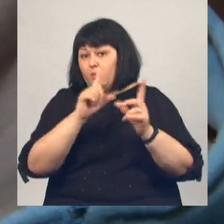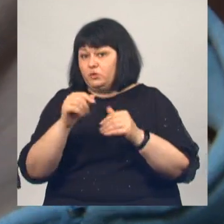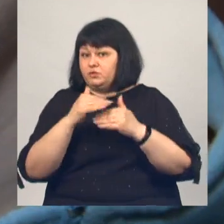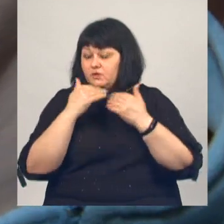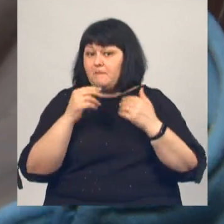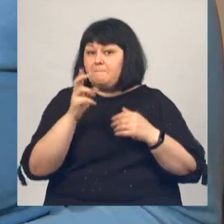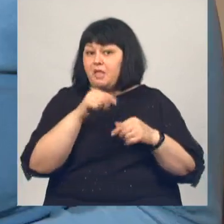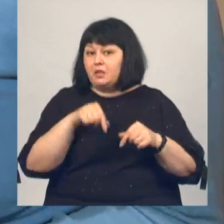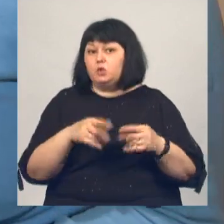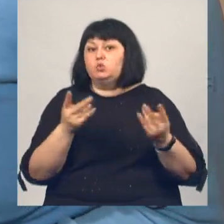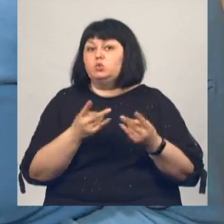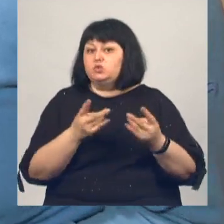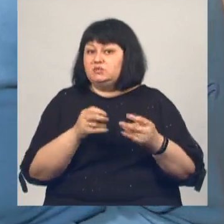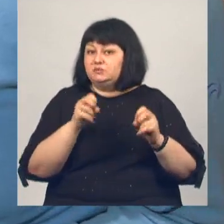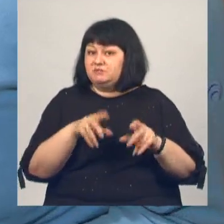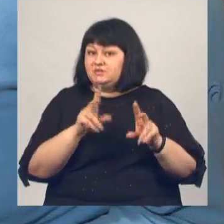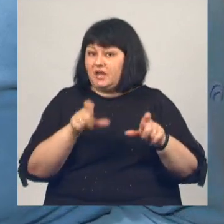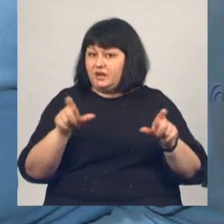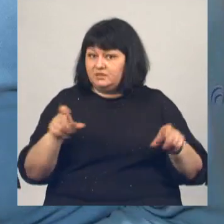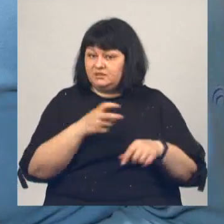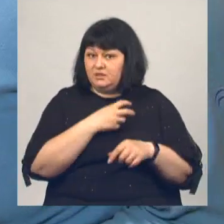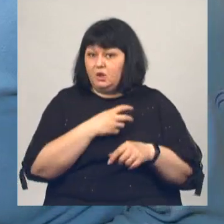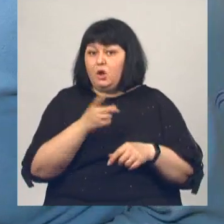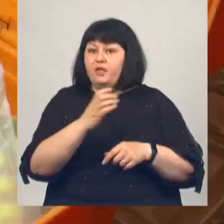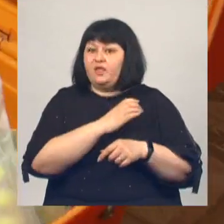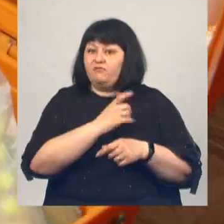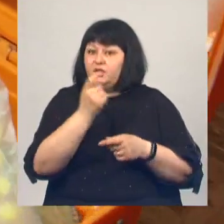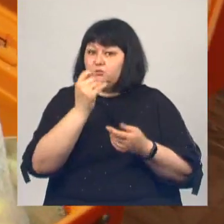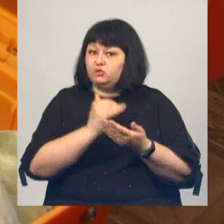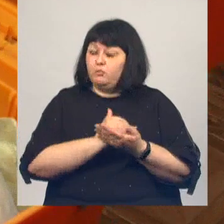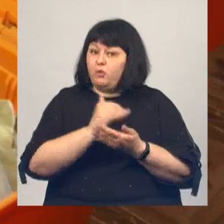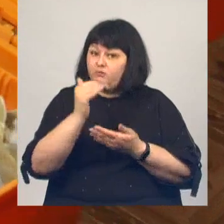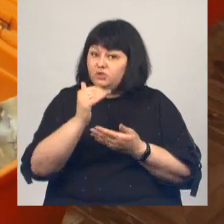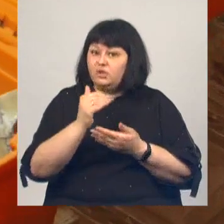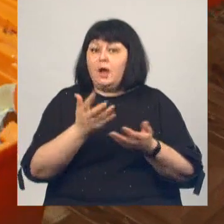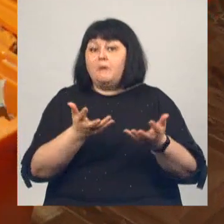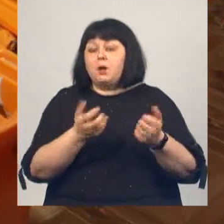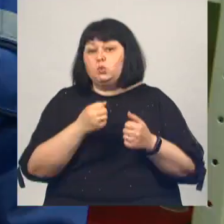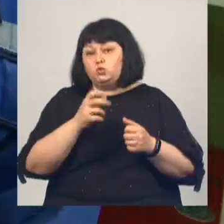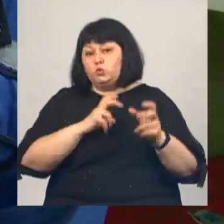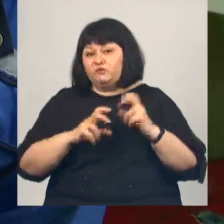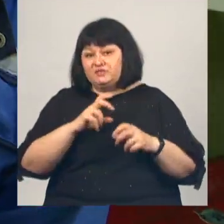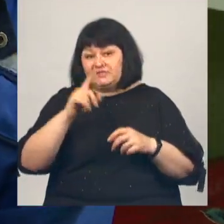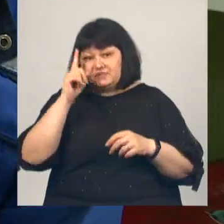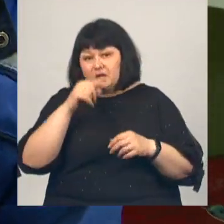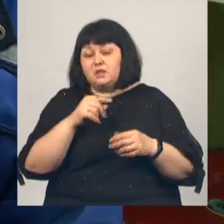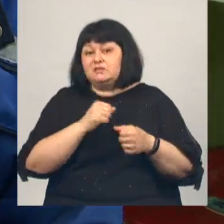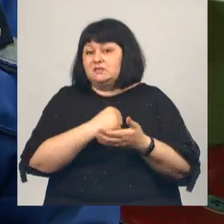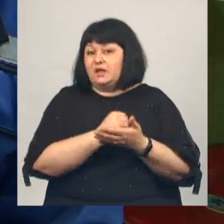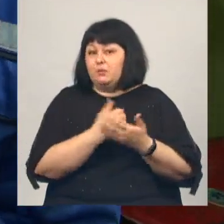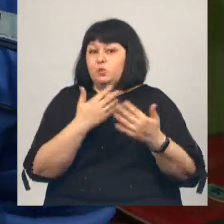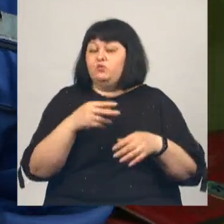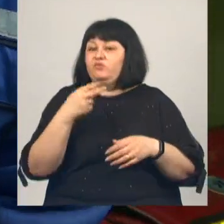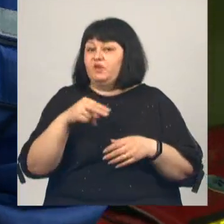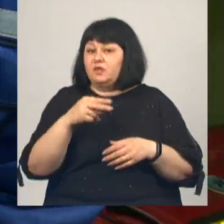нужны специалисты. Давление у вас немножко повышено. Полученные в университете знания закрепил еще в 20-м, когда работал